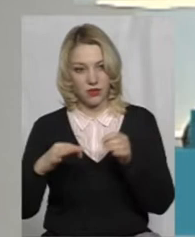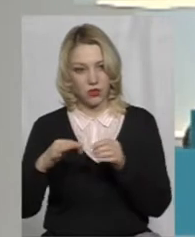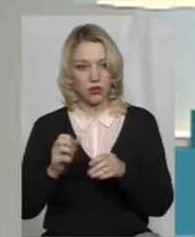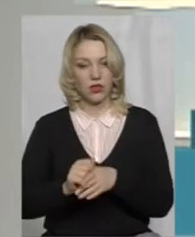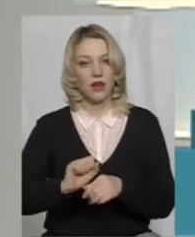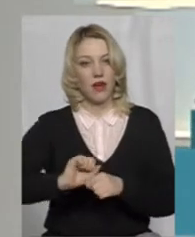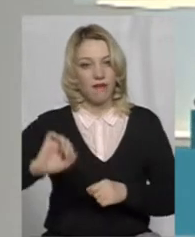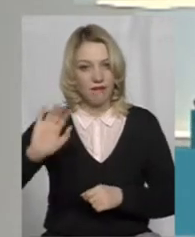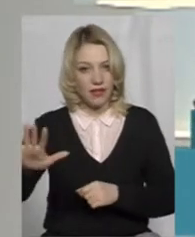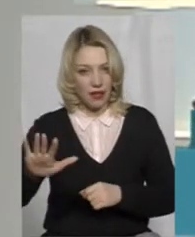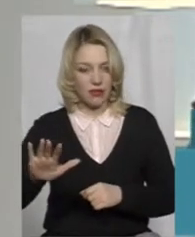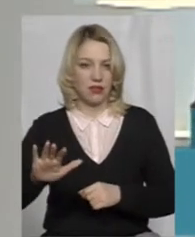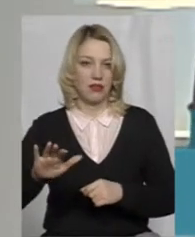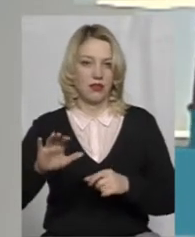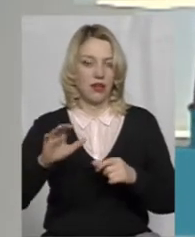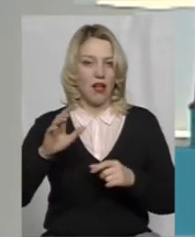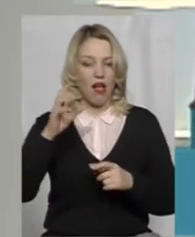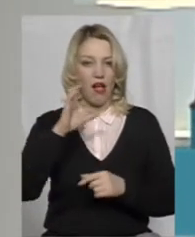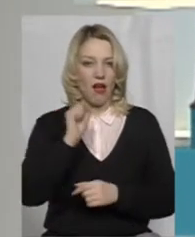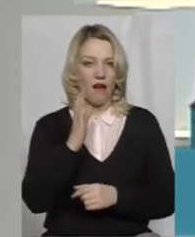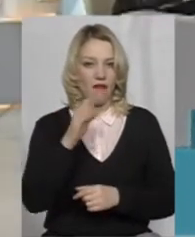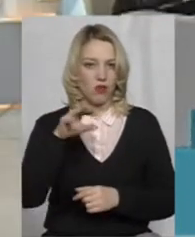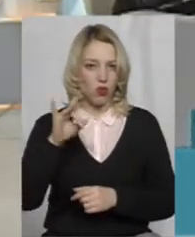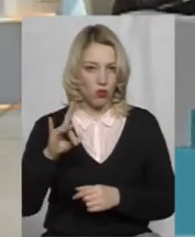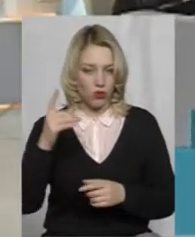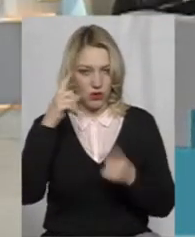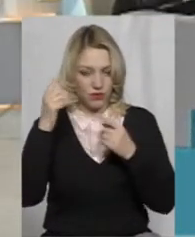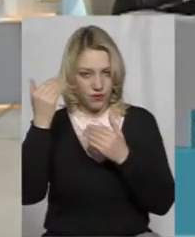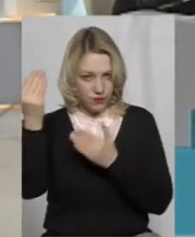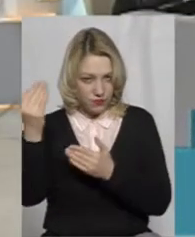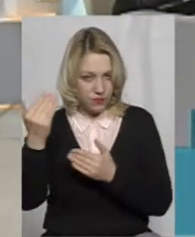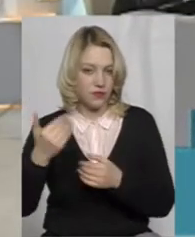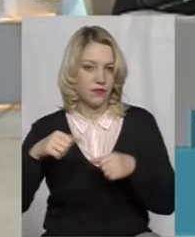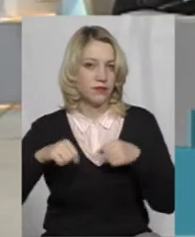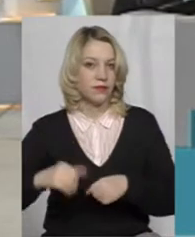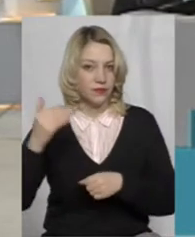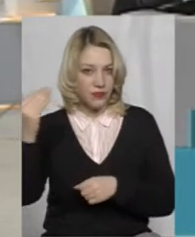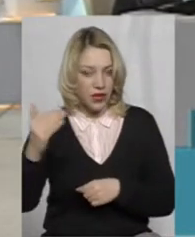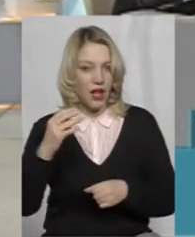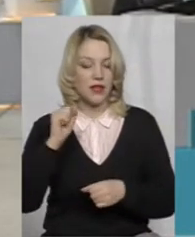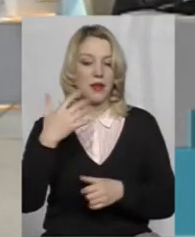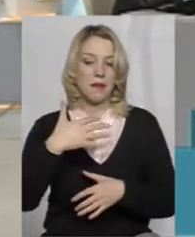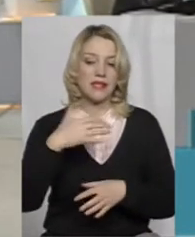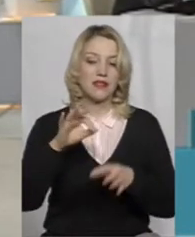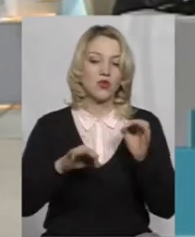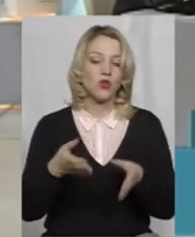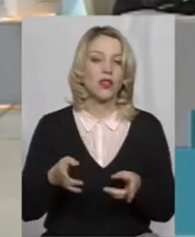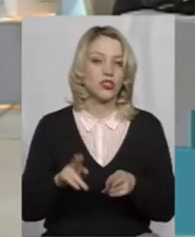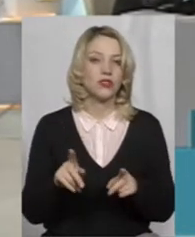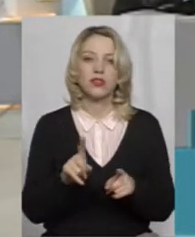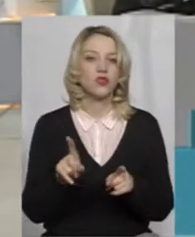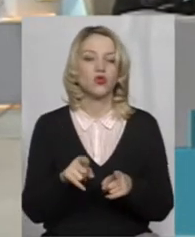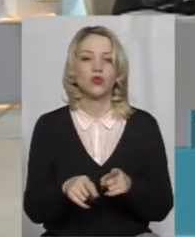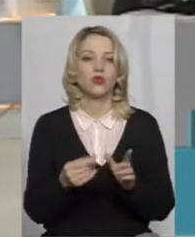віддати правовласнику. І лишилося 50%. На що вони